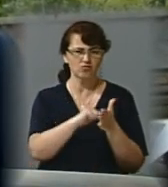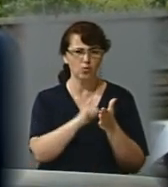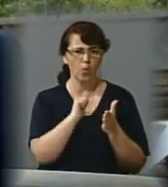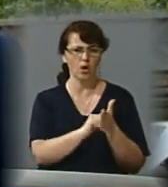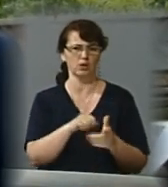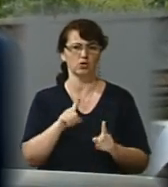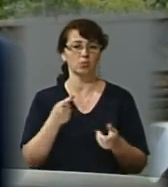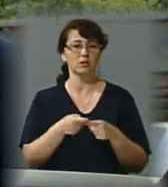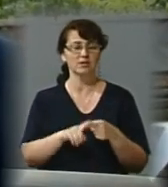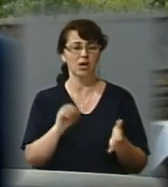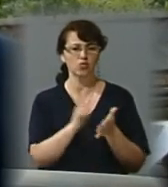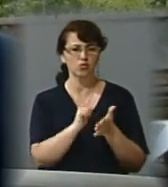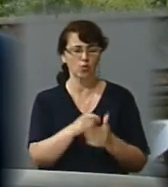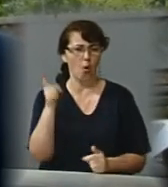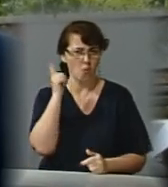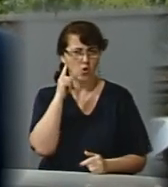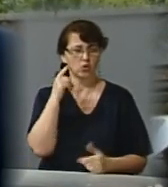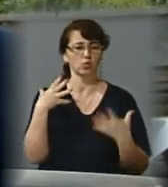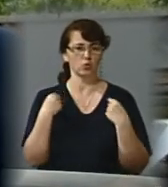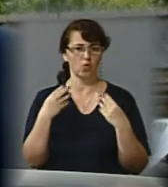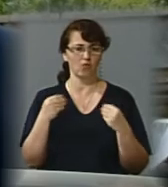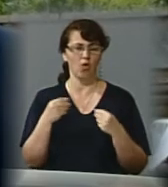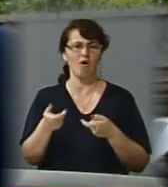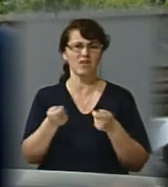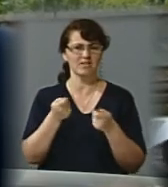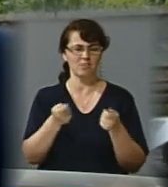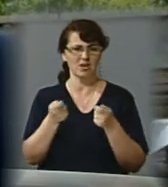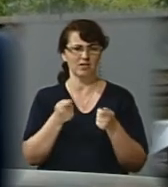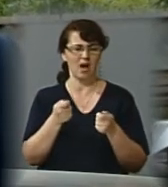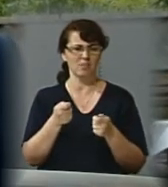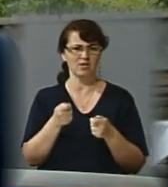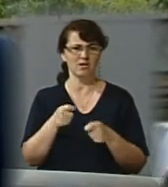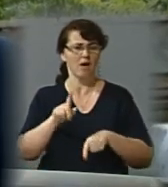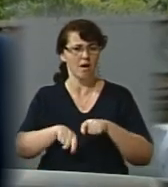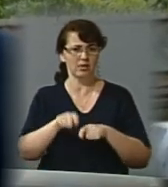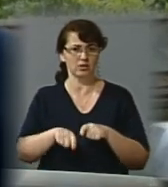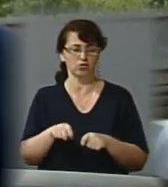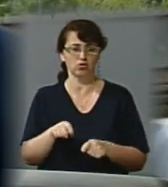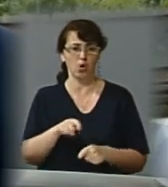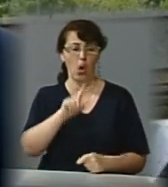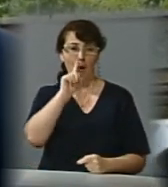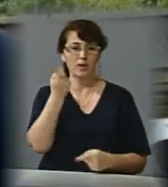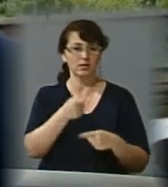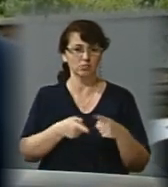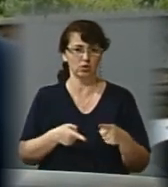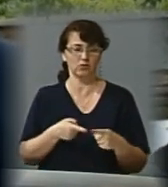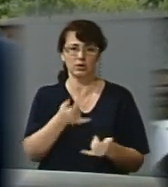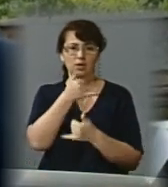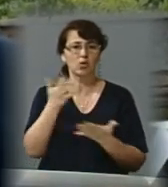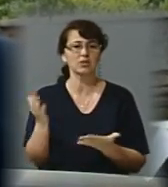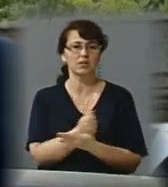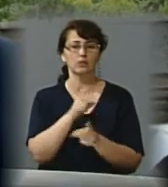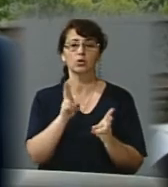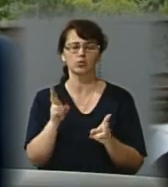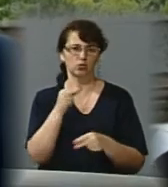в департаменті Державної будівельної інспекції, котре півтора року не може знайти тих, хто чинить самобуд на площі